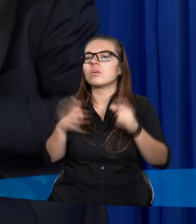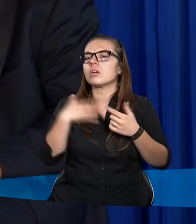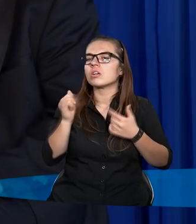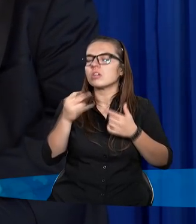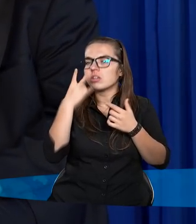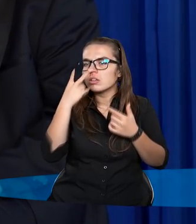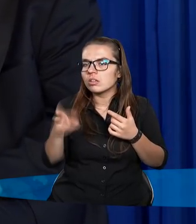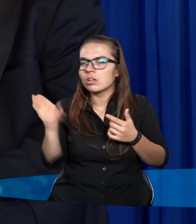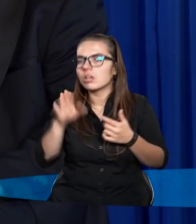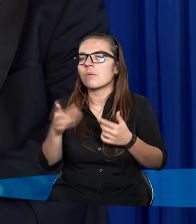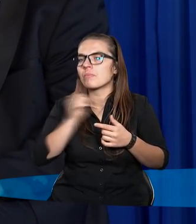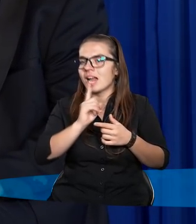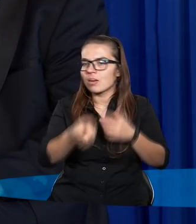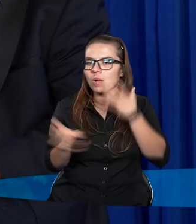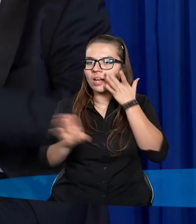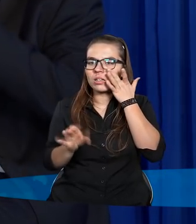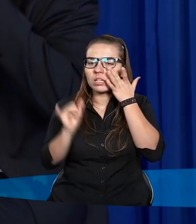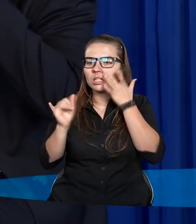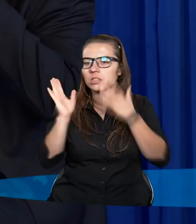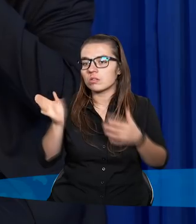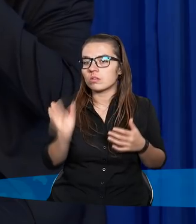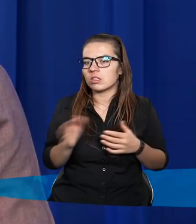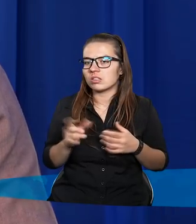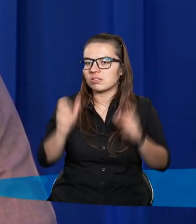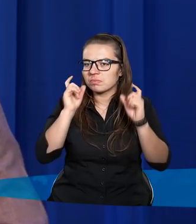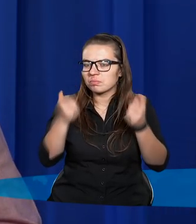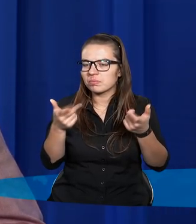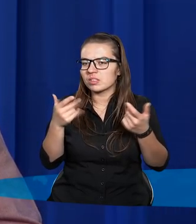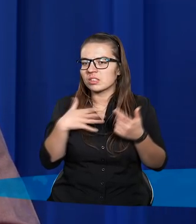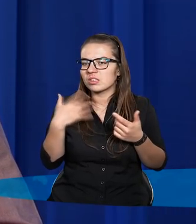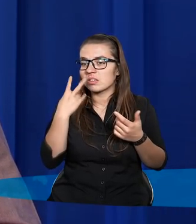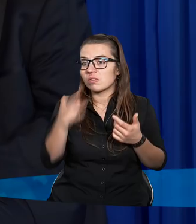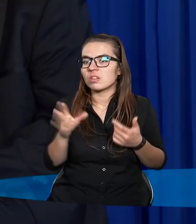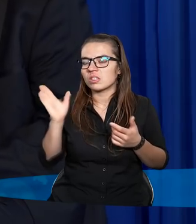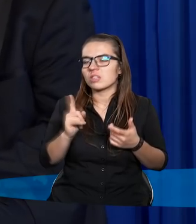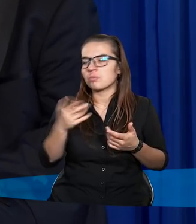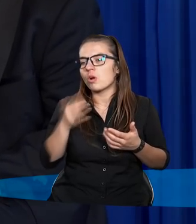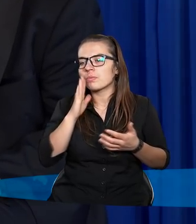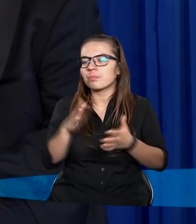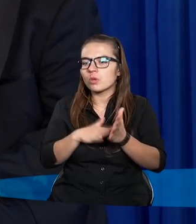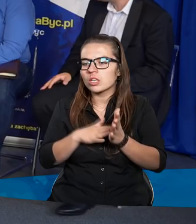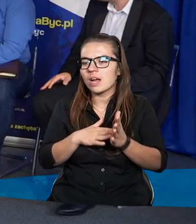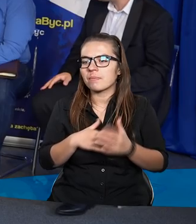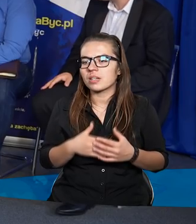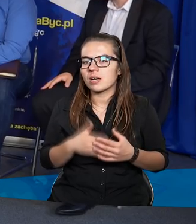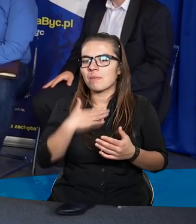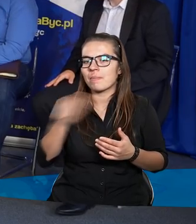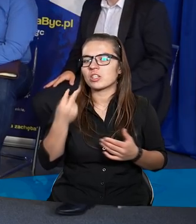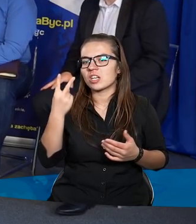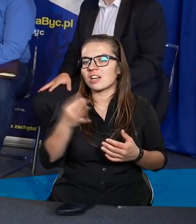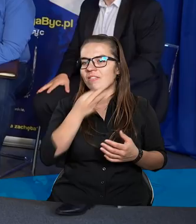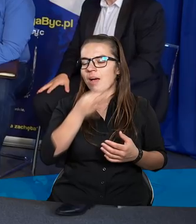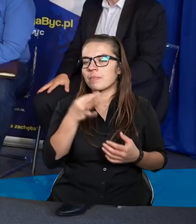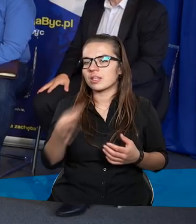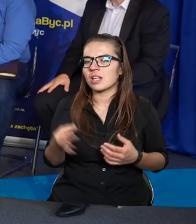ignorujemy pewne Boże przesłanie i te cuda nie są aż tak bardzo potrzebne. Dokładnie tak. Mamy jeszcze dwa pytania.